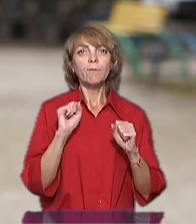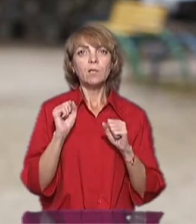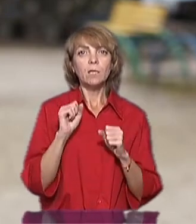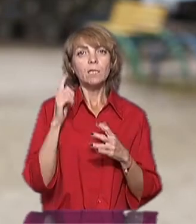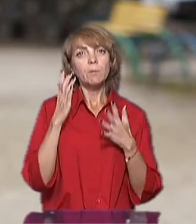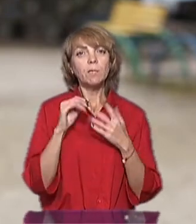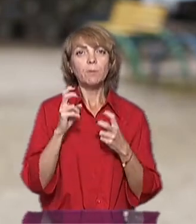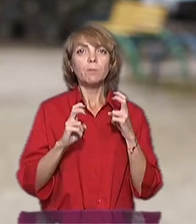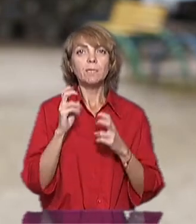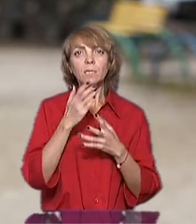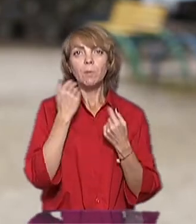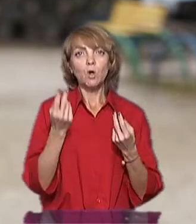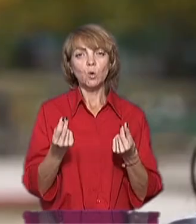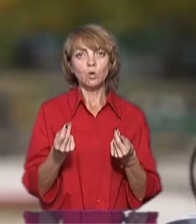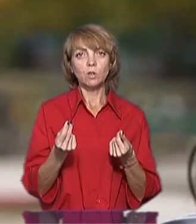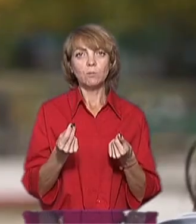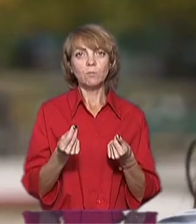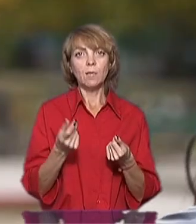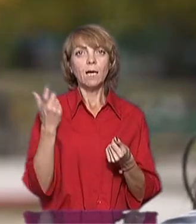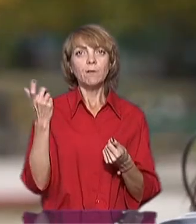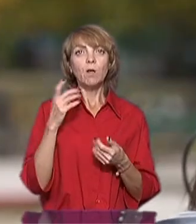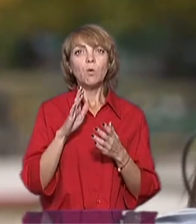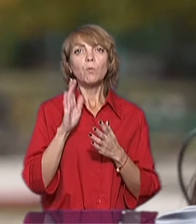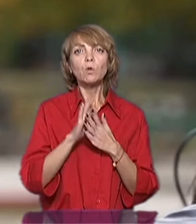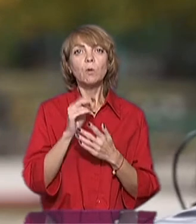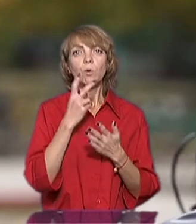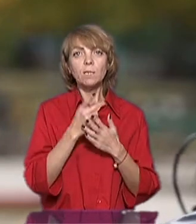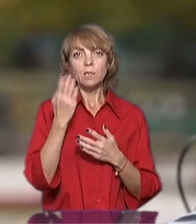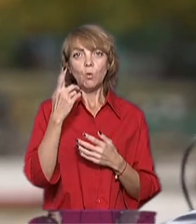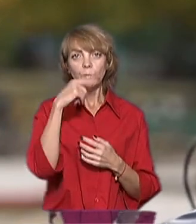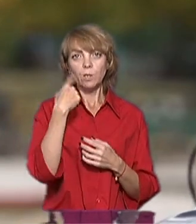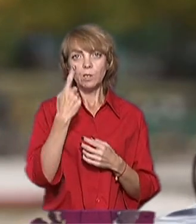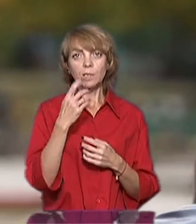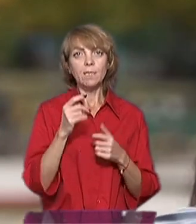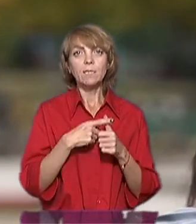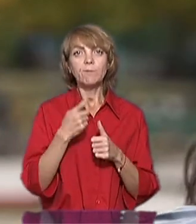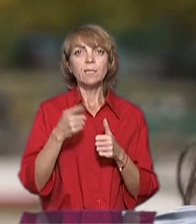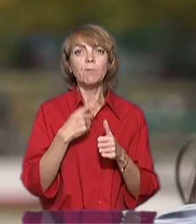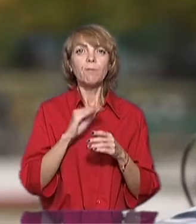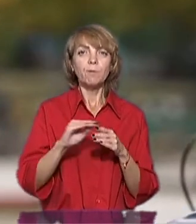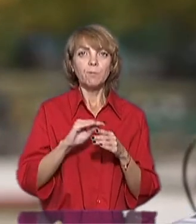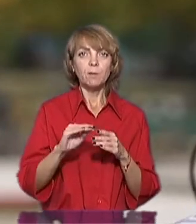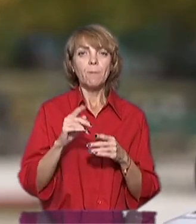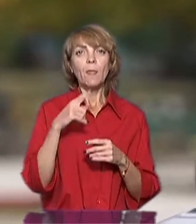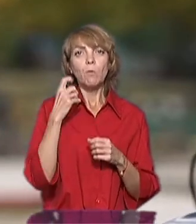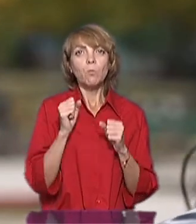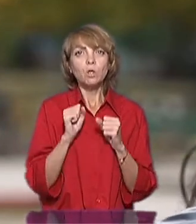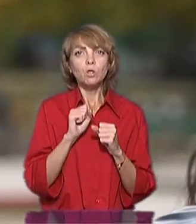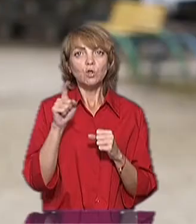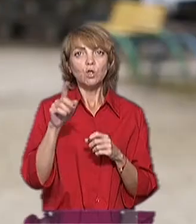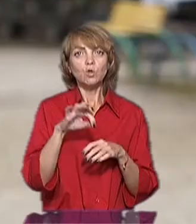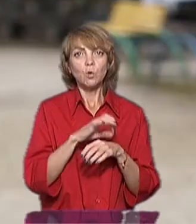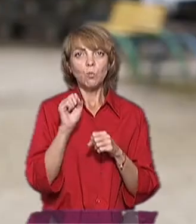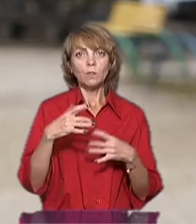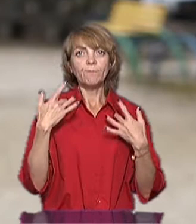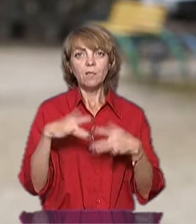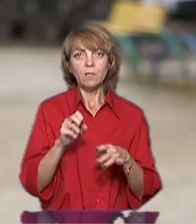нібито на підприємстві немає грошей. Харків'янка просить не показувати її обличчя та не називати ім'я і прізвище. Каже, боїться, що її чоловіка